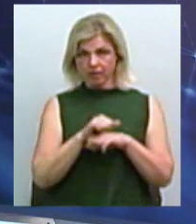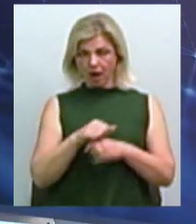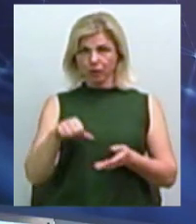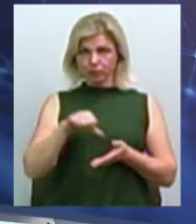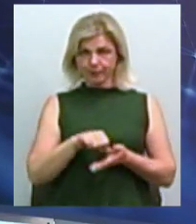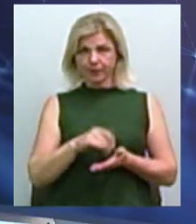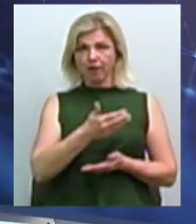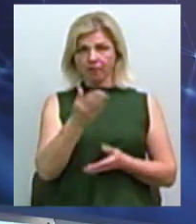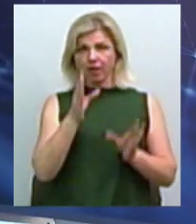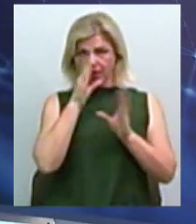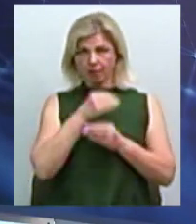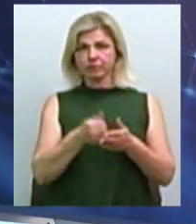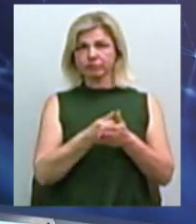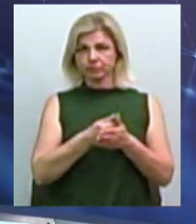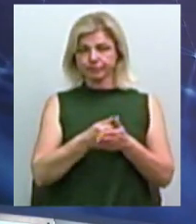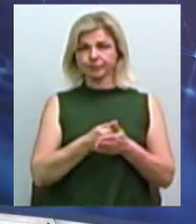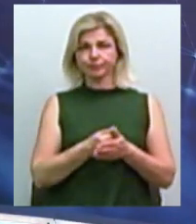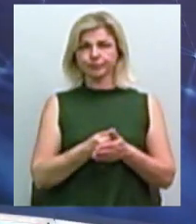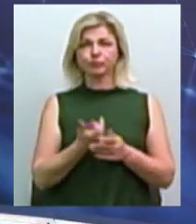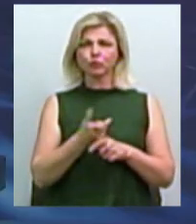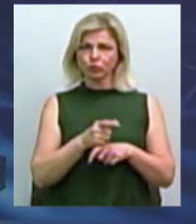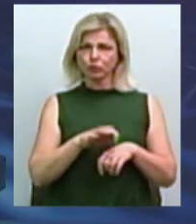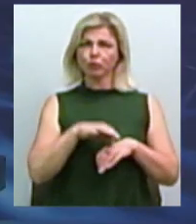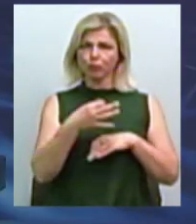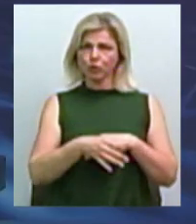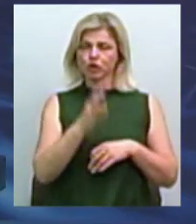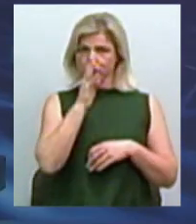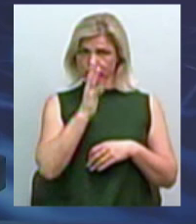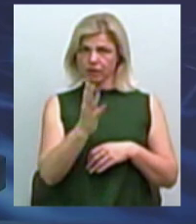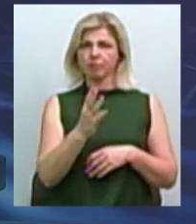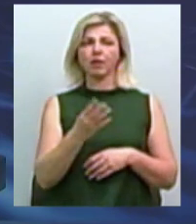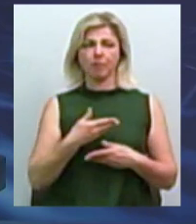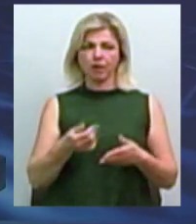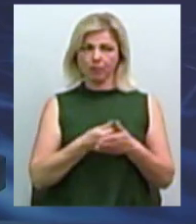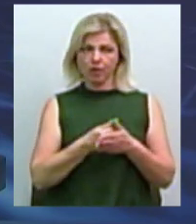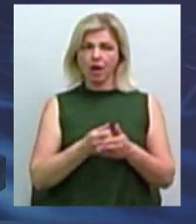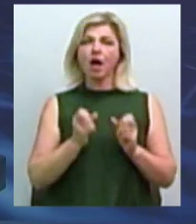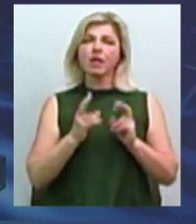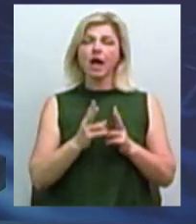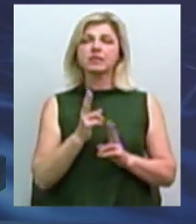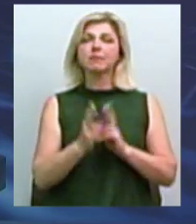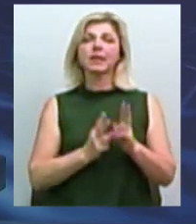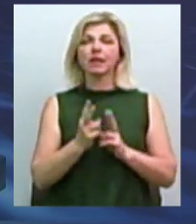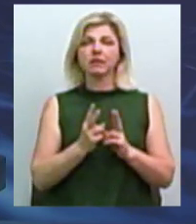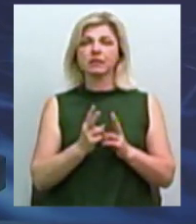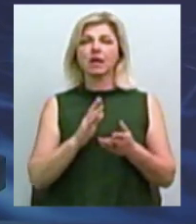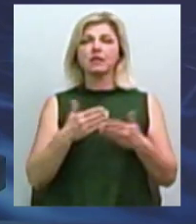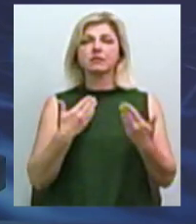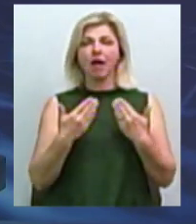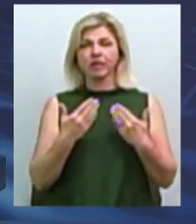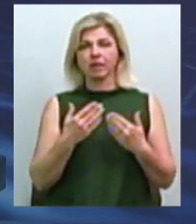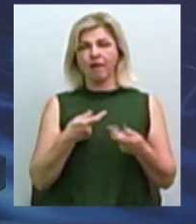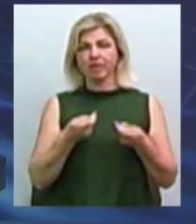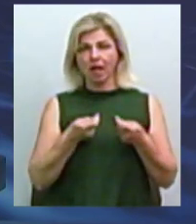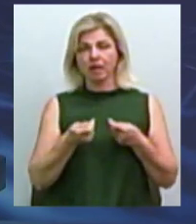тоді вам вдалося відстояти. Дуже божливо, 4 місяці ми стояли. Відтоді, як змінилося ставлення влади